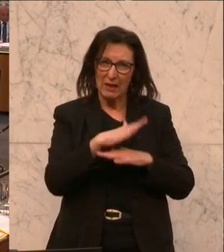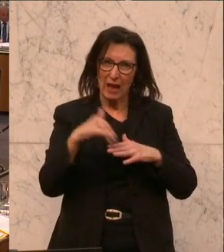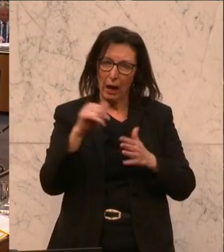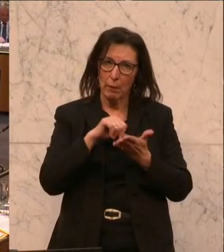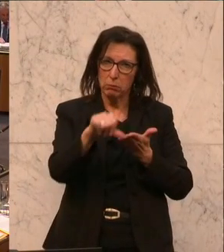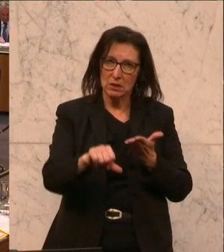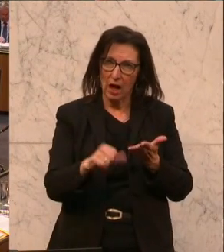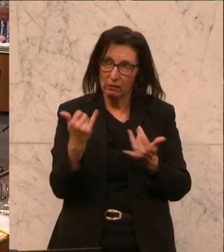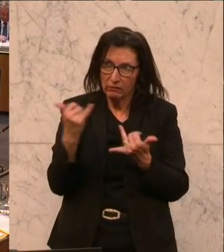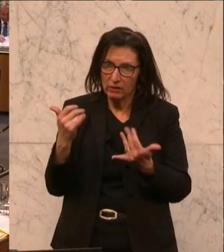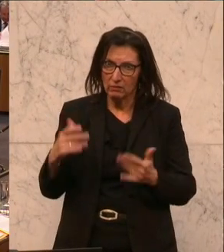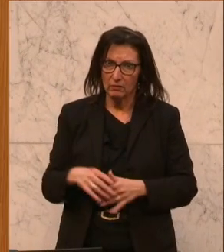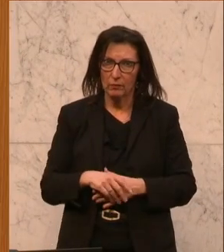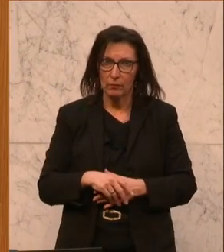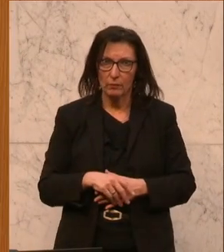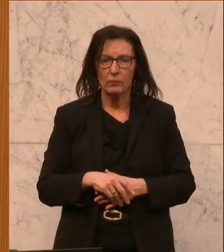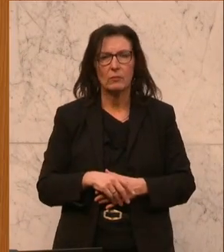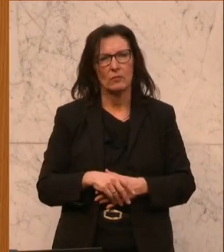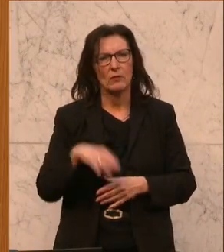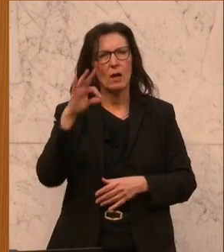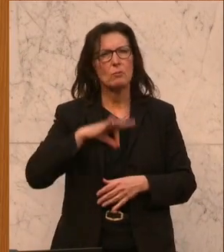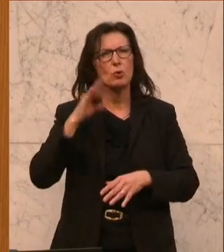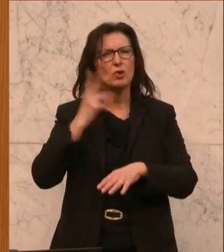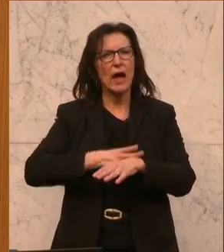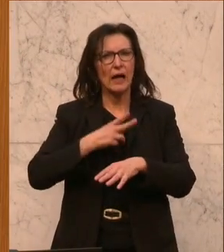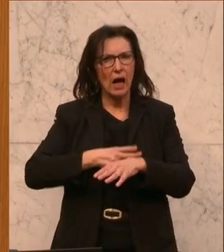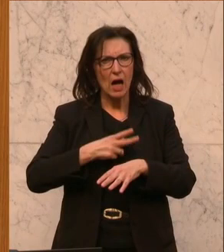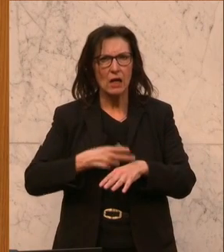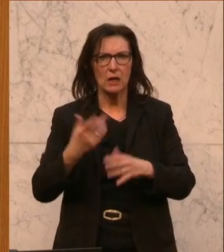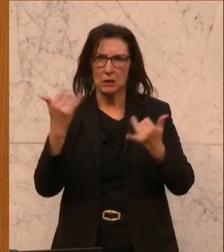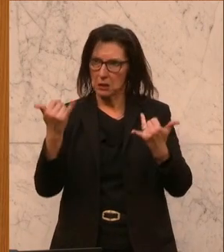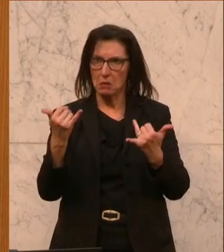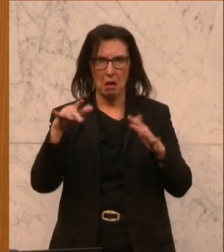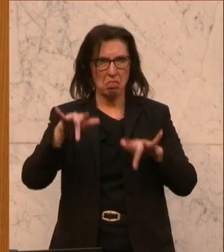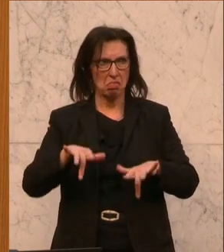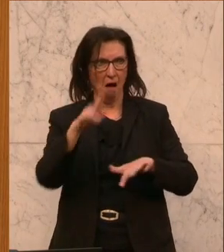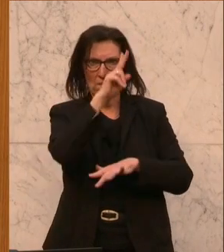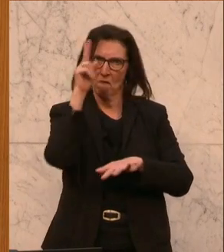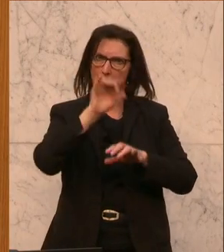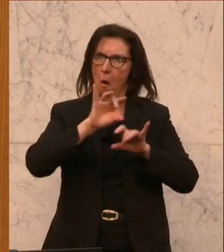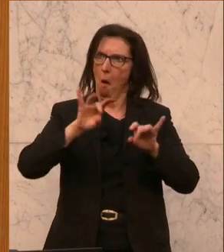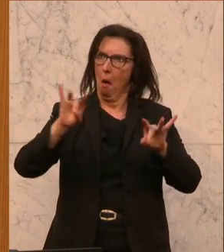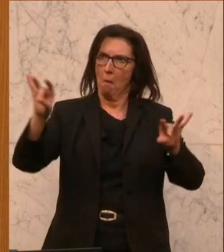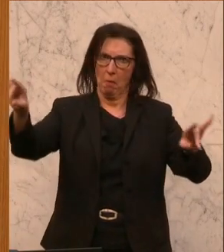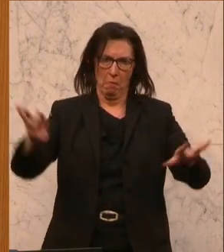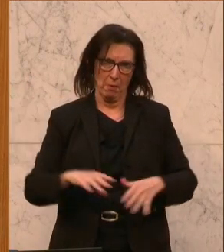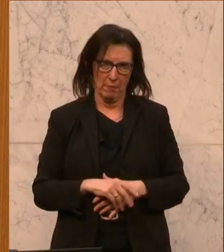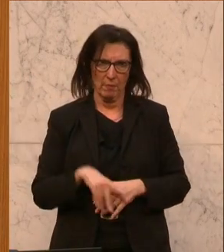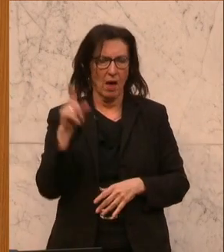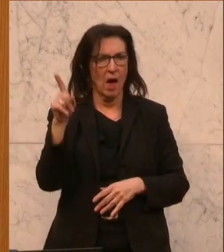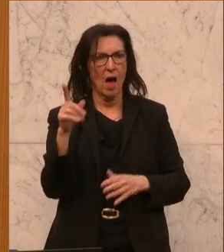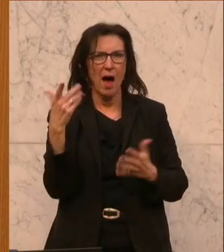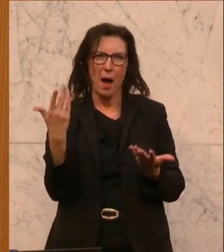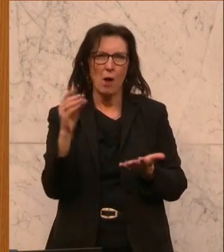zukommen zu lassen. Psychische Erkrankungen sind zu einer Erfolgskrankheit geworden. Sie werden aber immer noch nicht wie eine solche